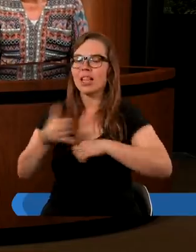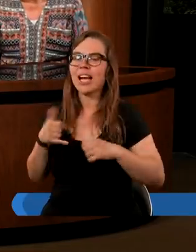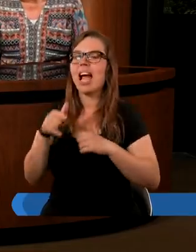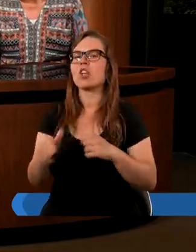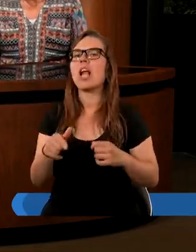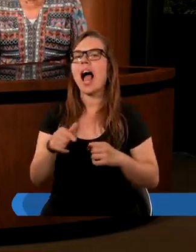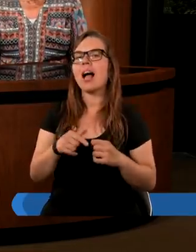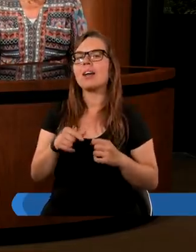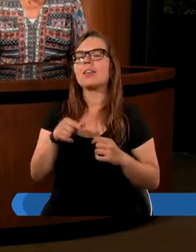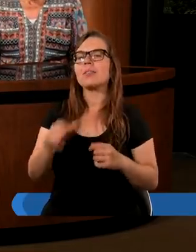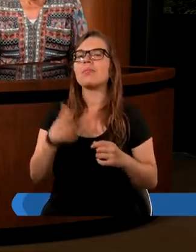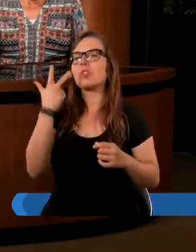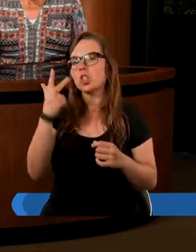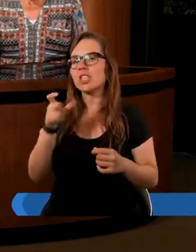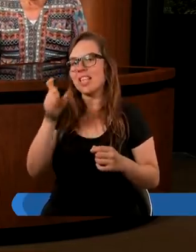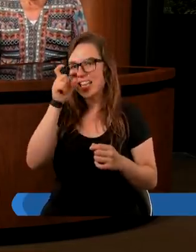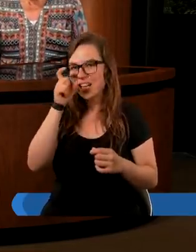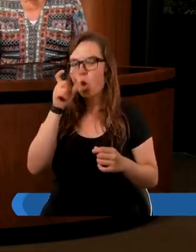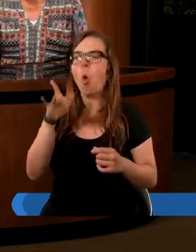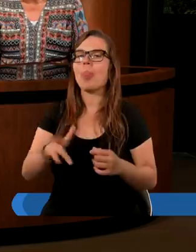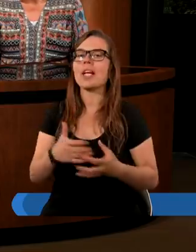trzy istoty